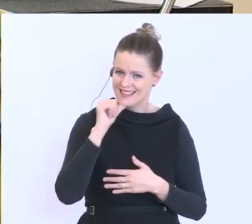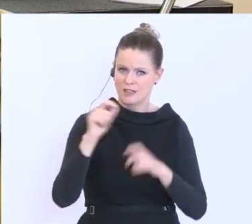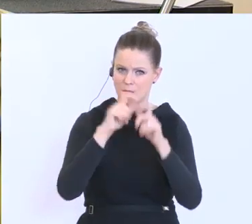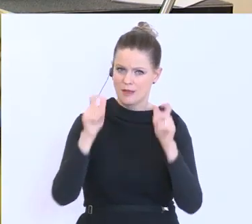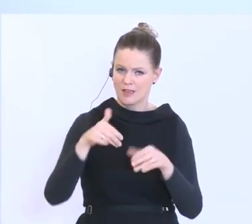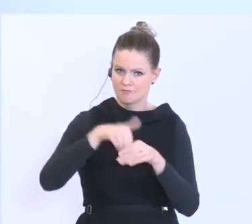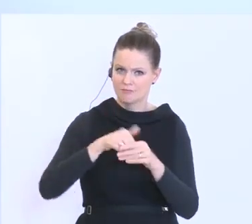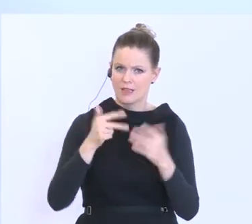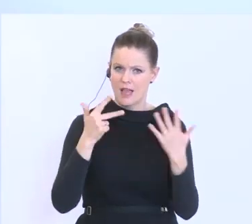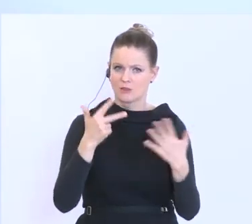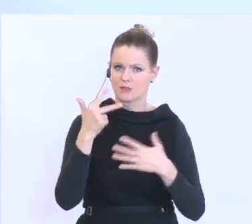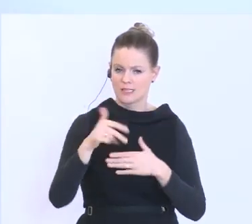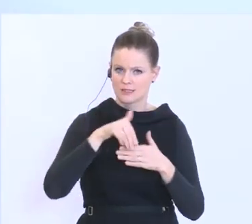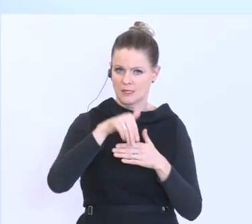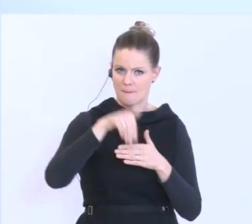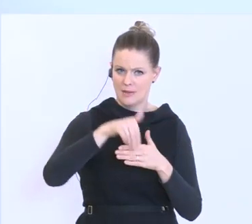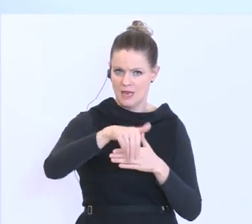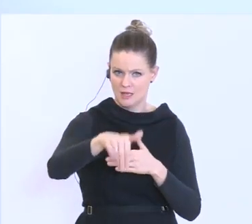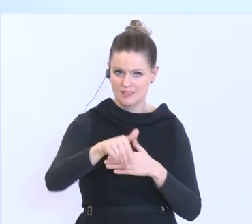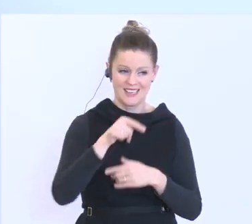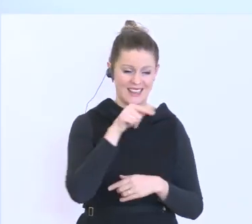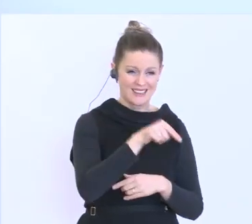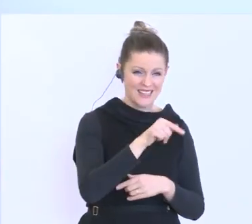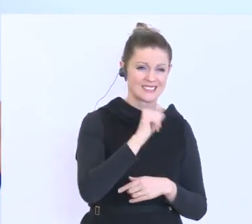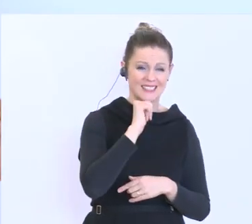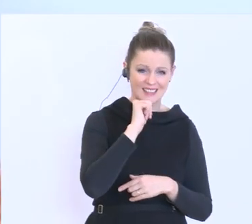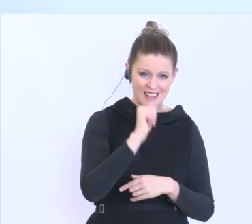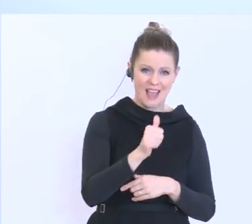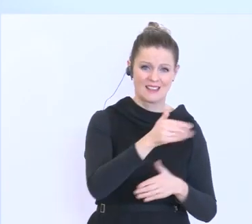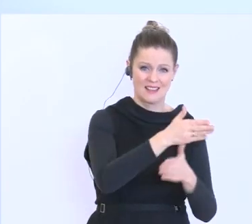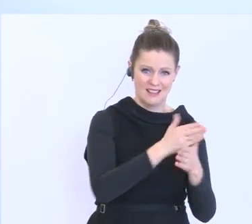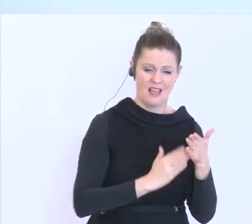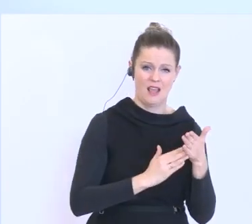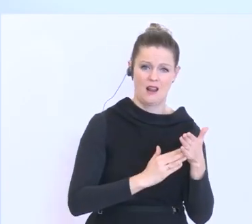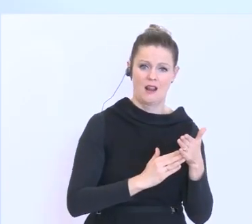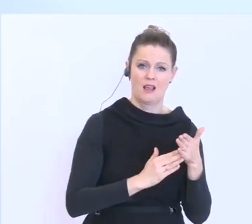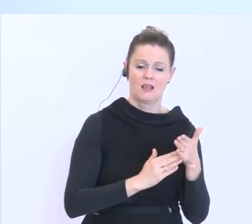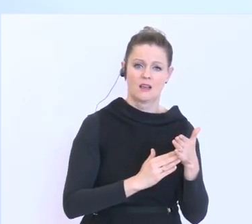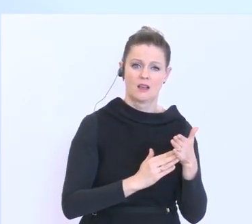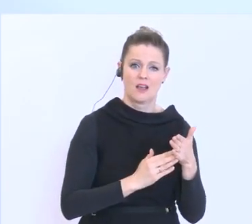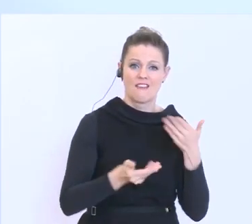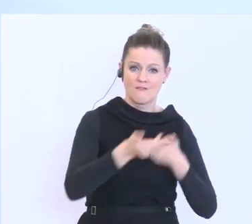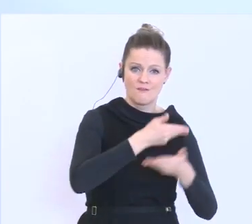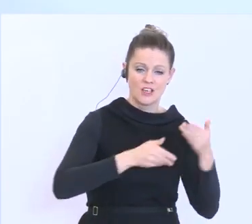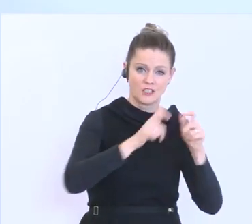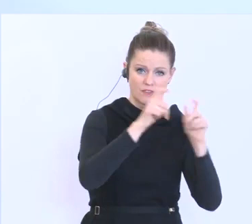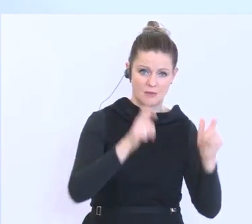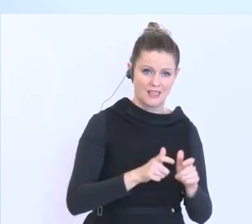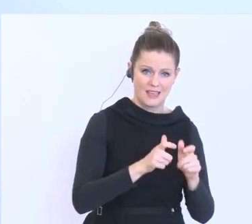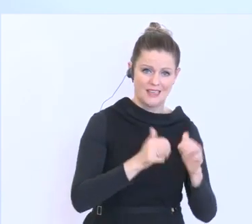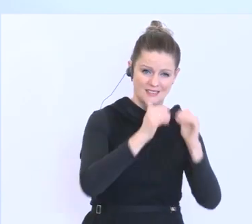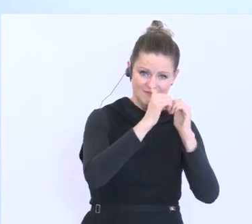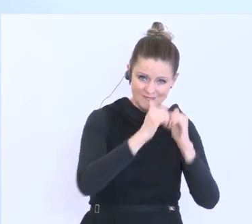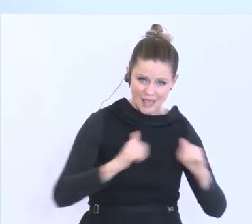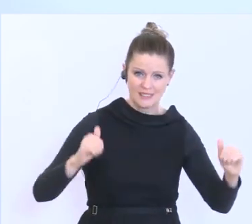Vermittlung. Die Lebensmittelhelfer.at ist kein Bestandteil des derzeitigen Wirtschaftspakets, sondern soll